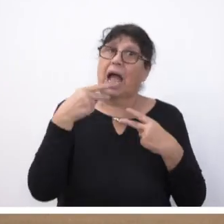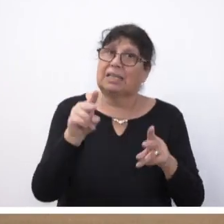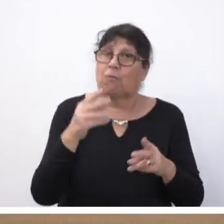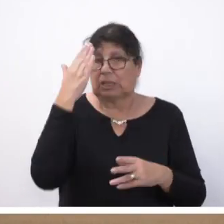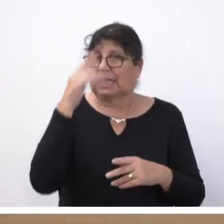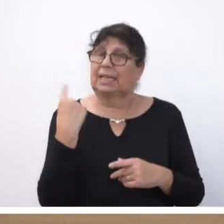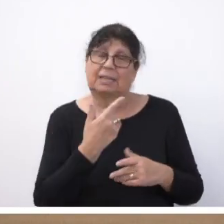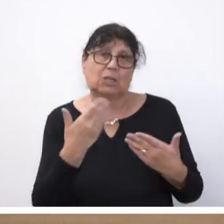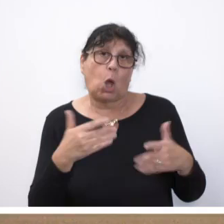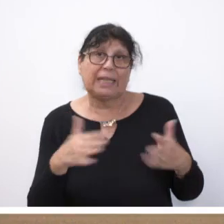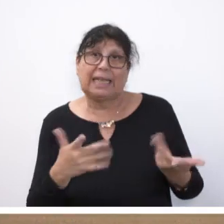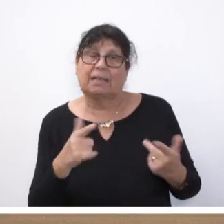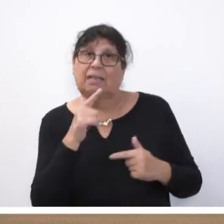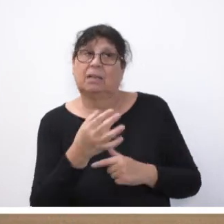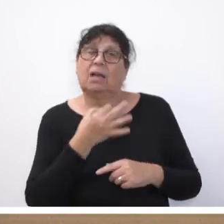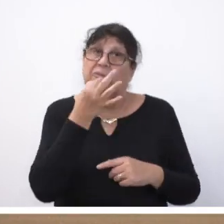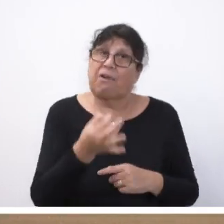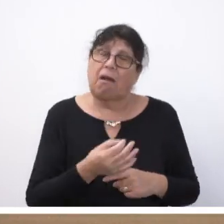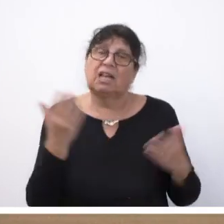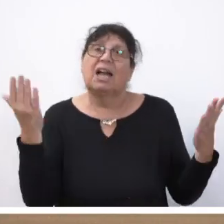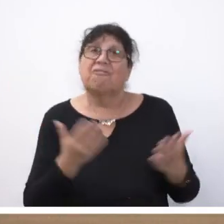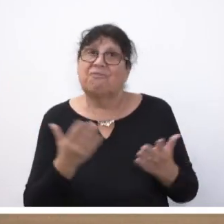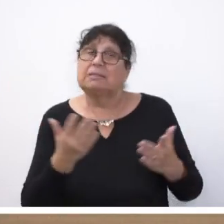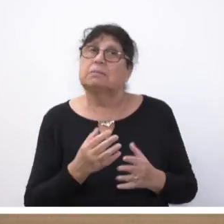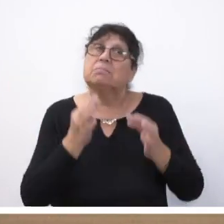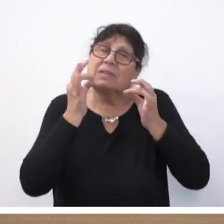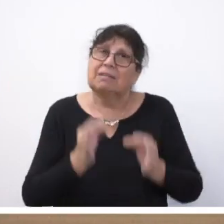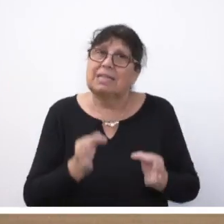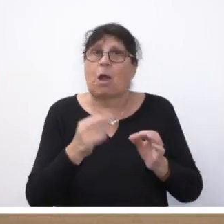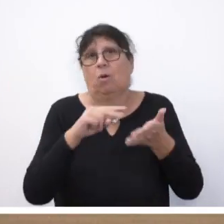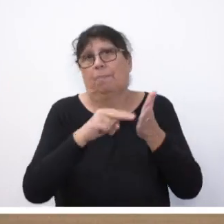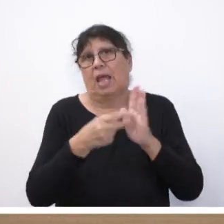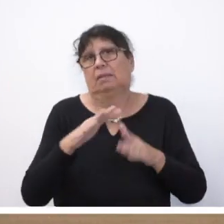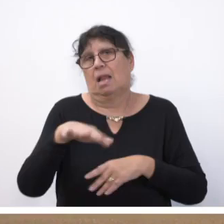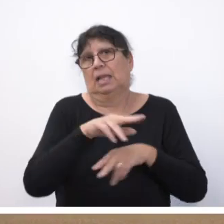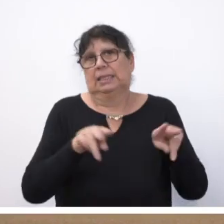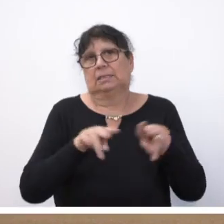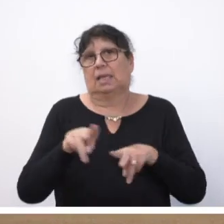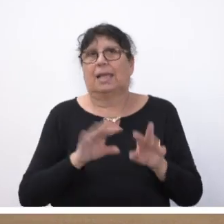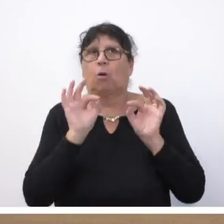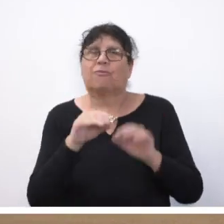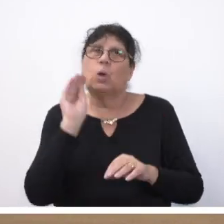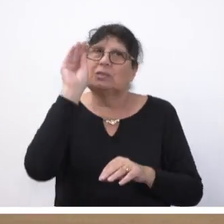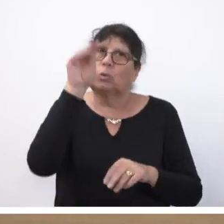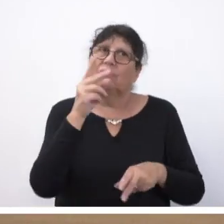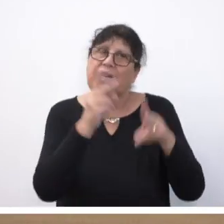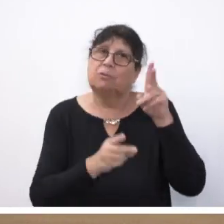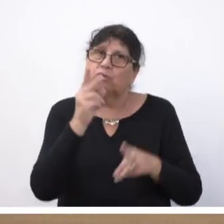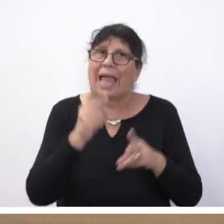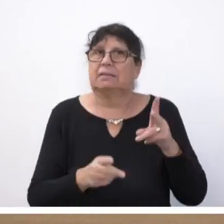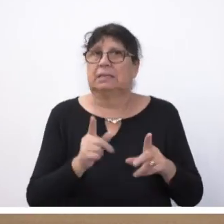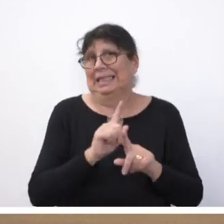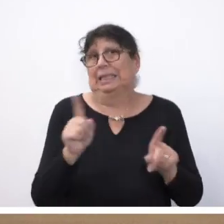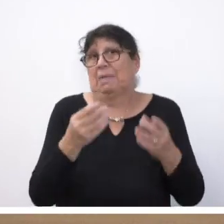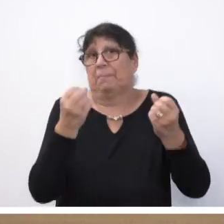Saarländerinnen und Saarländer, und zwar auf die Fragen, was sind die konkreten Pläne der Landesregierung, um künftig Schäden dieses Ausmaßes entgegenzuwirken.